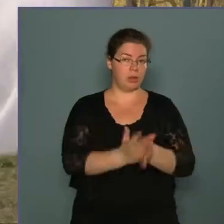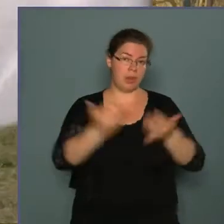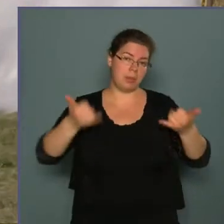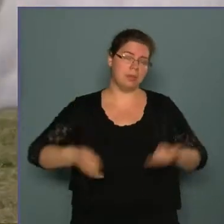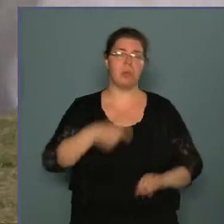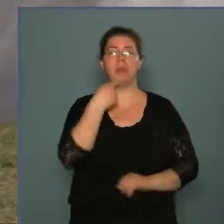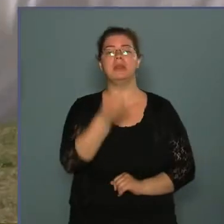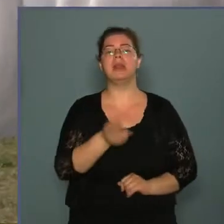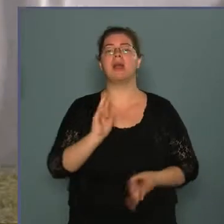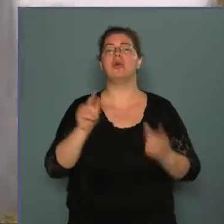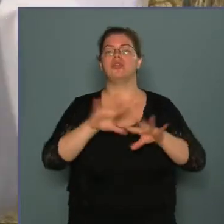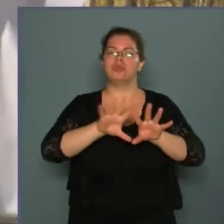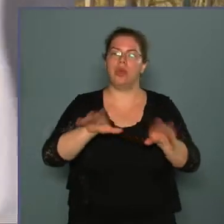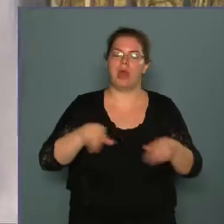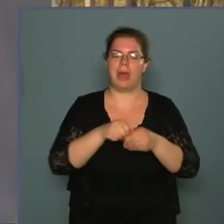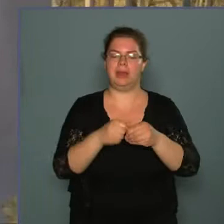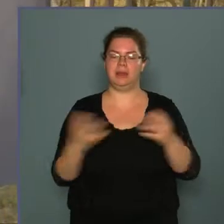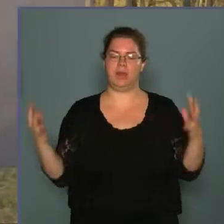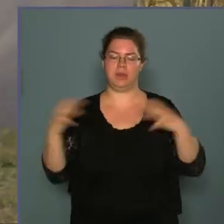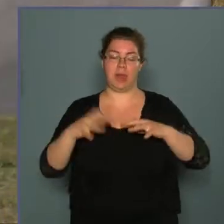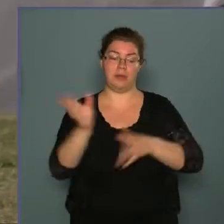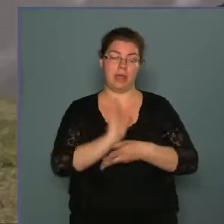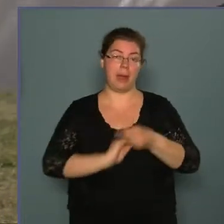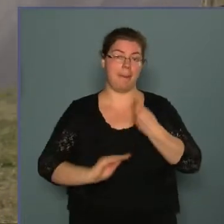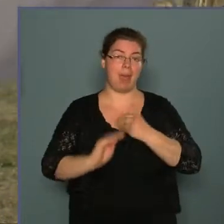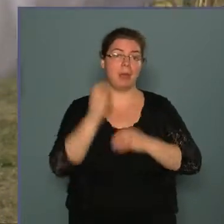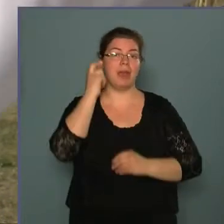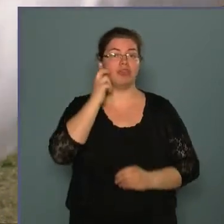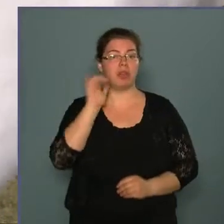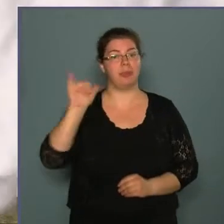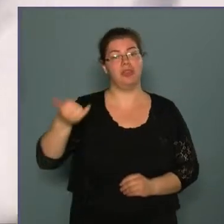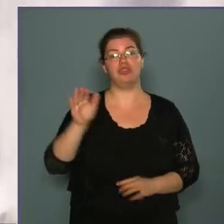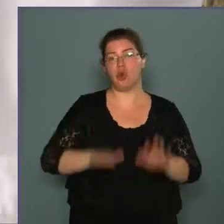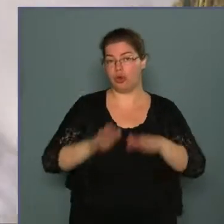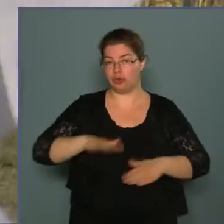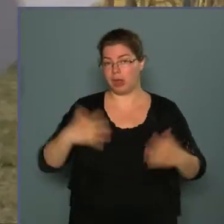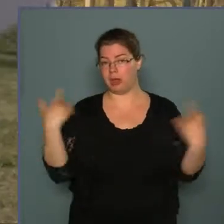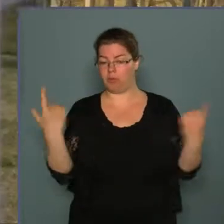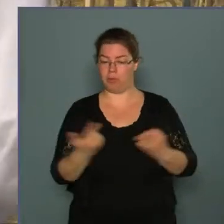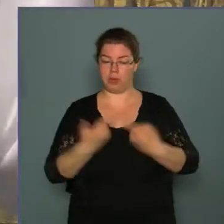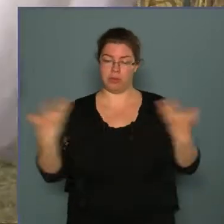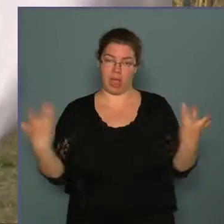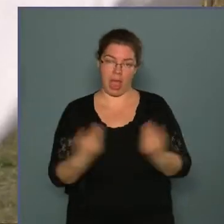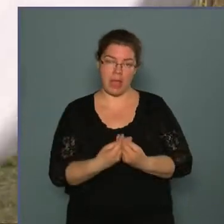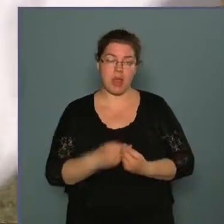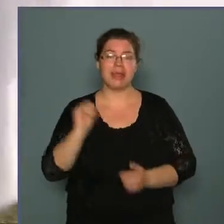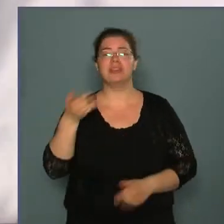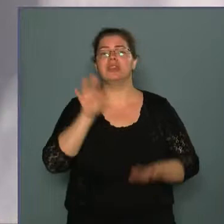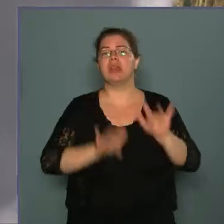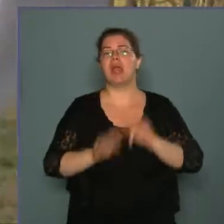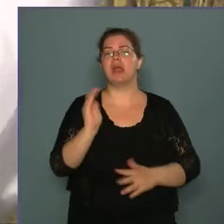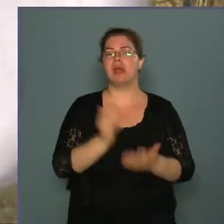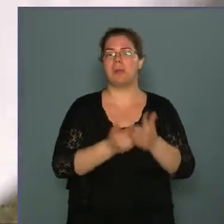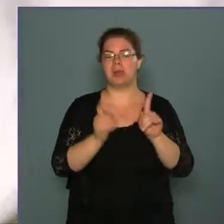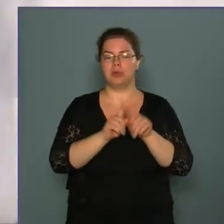Mondhatnánk azt is, hogy családi összejövetel, hiszen Pesterzsébetiek és Soroksáriak vagyunk itt együtt, és néhányan